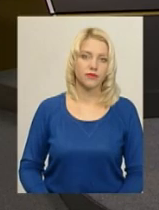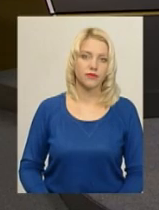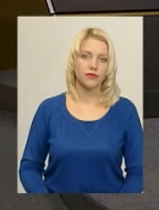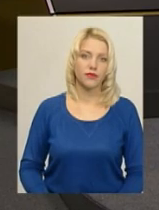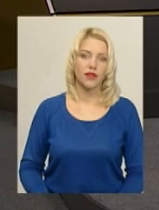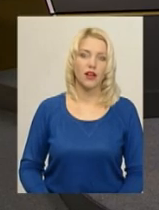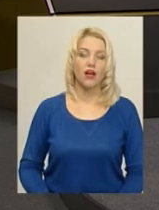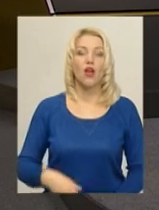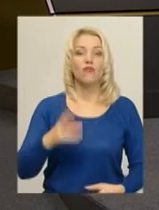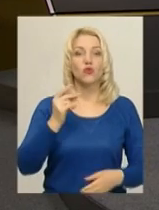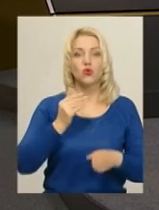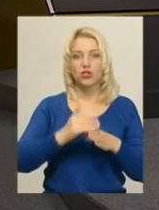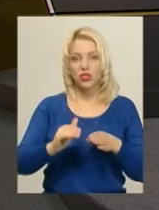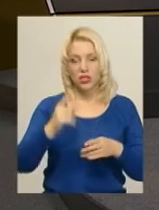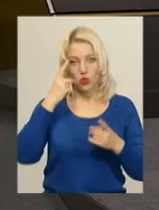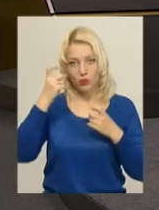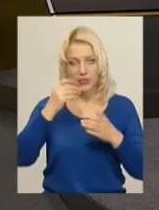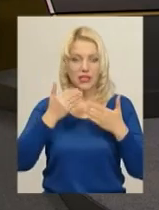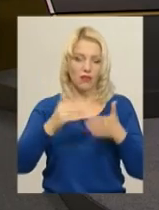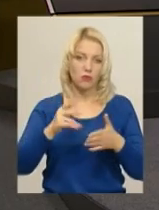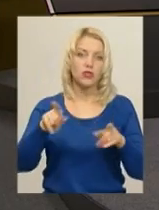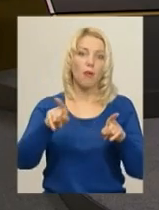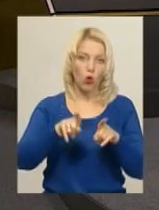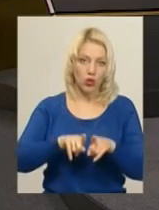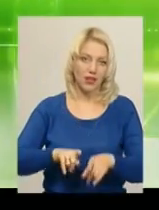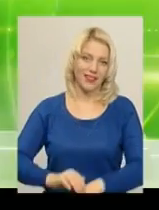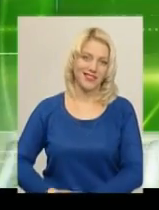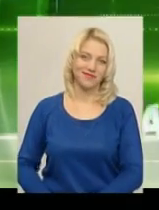У другій частині інформаційного випуску про таке.